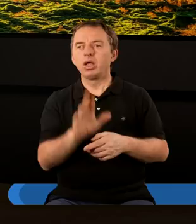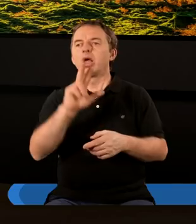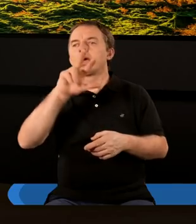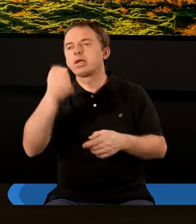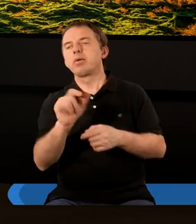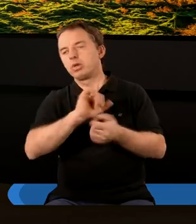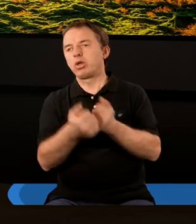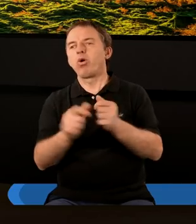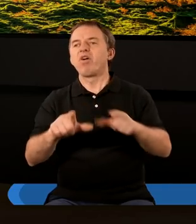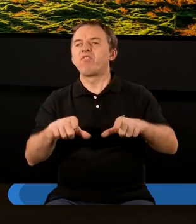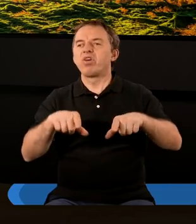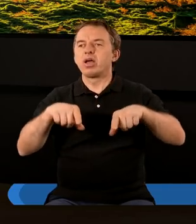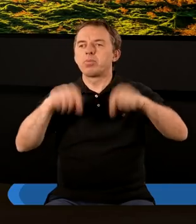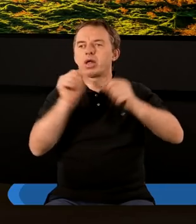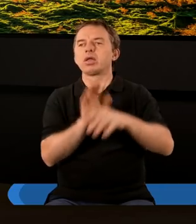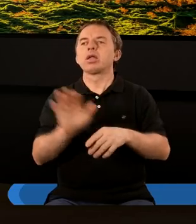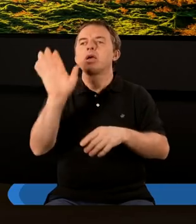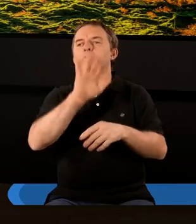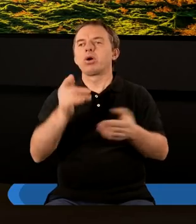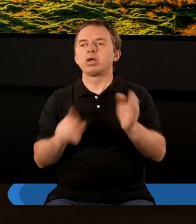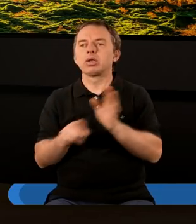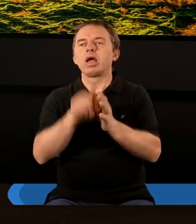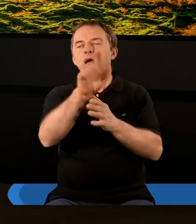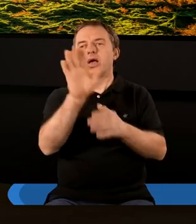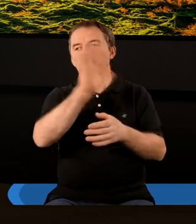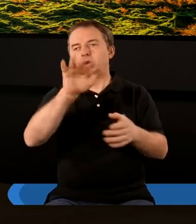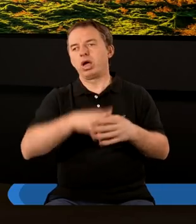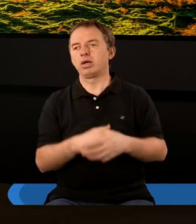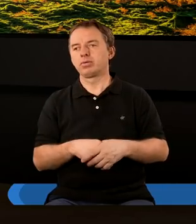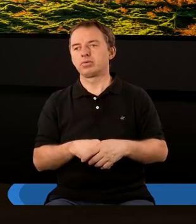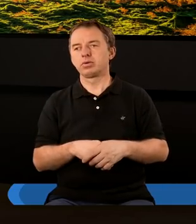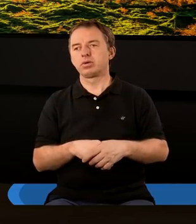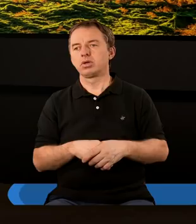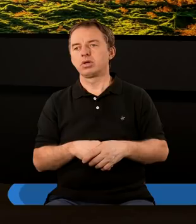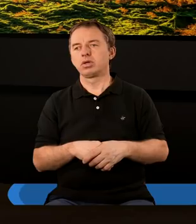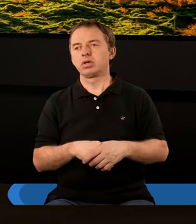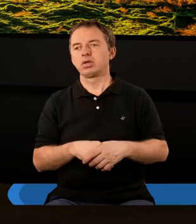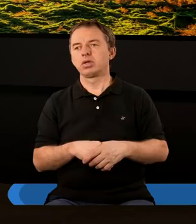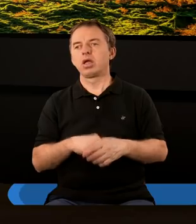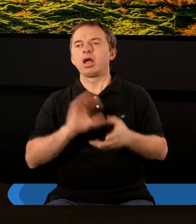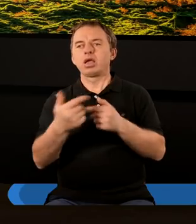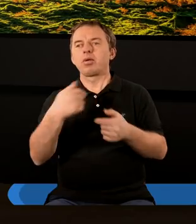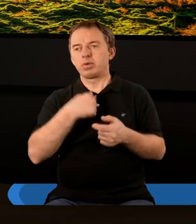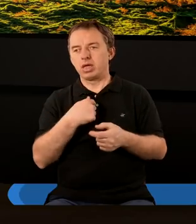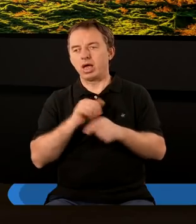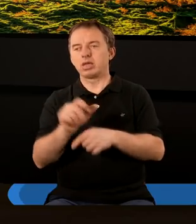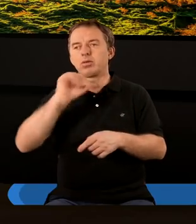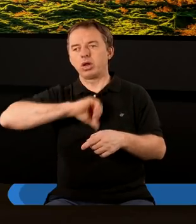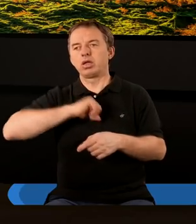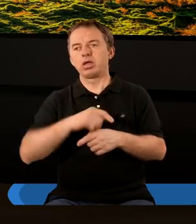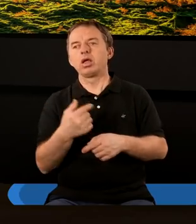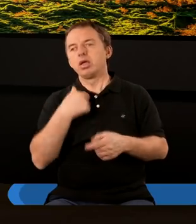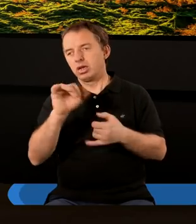czyli kim są wybrani, wybrańcy Boga dla niego, dla Boga. Bo jak, kim my jesteśmy dla siebie,